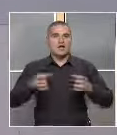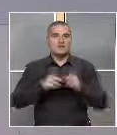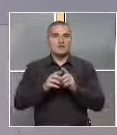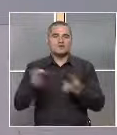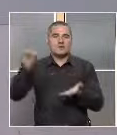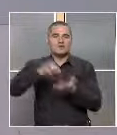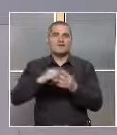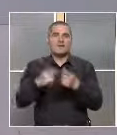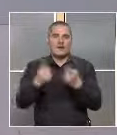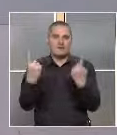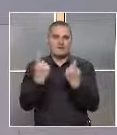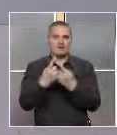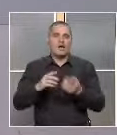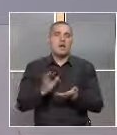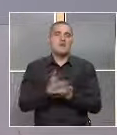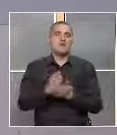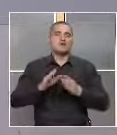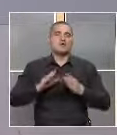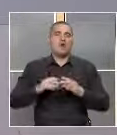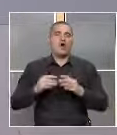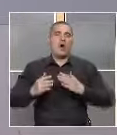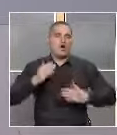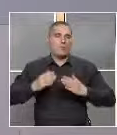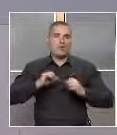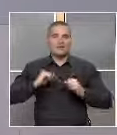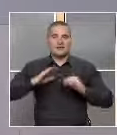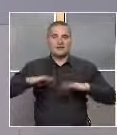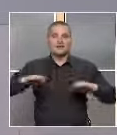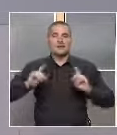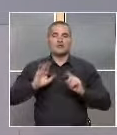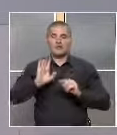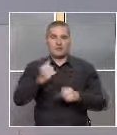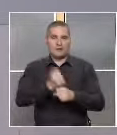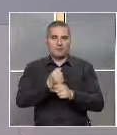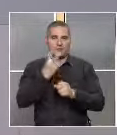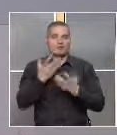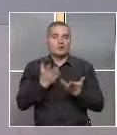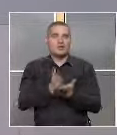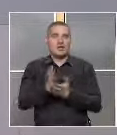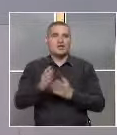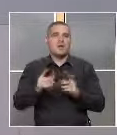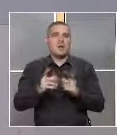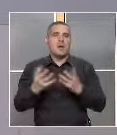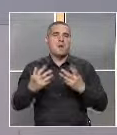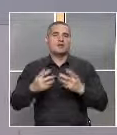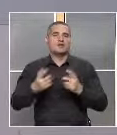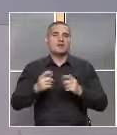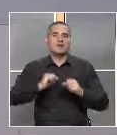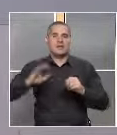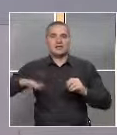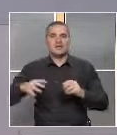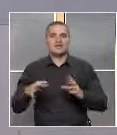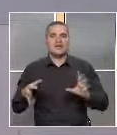такава среща между роботи и деца, с които вие работите. Нека видим по какъв начин машините и децата си